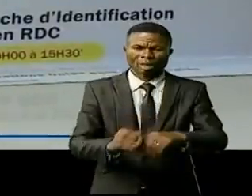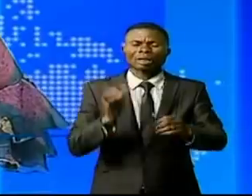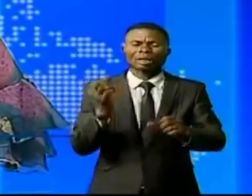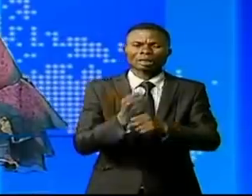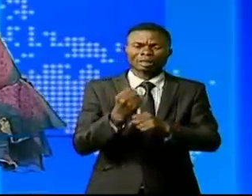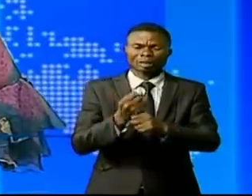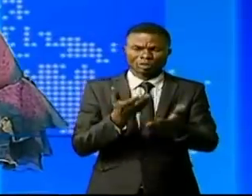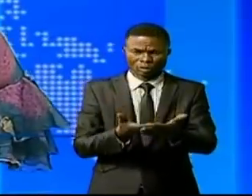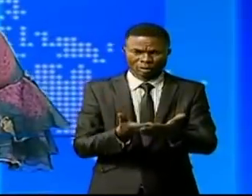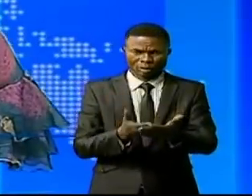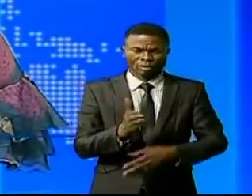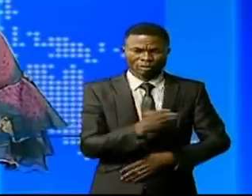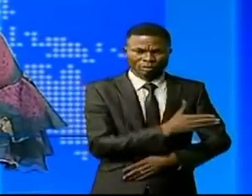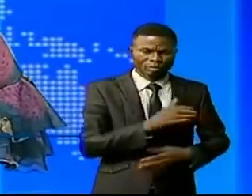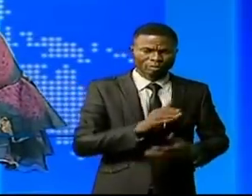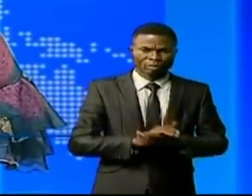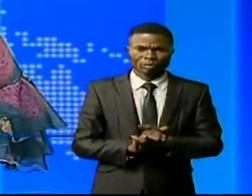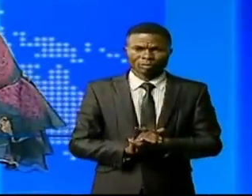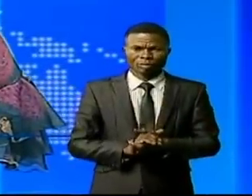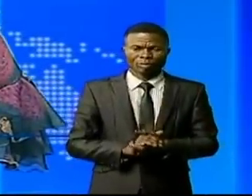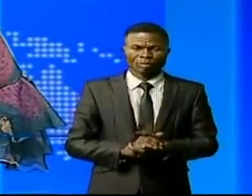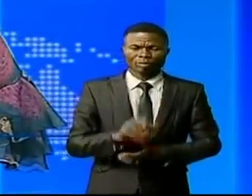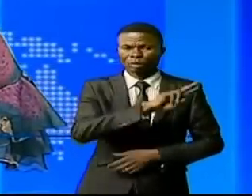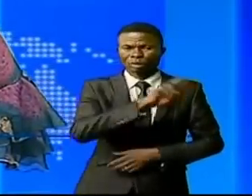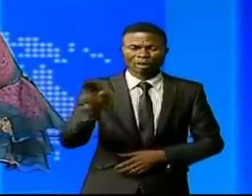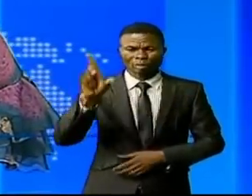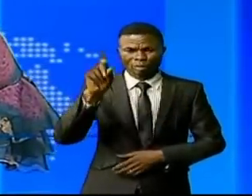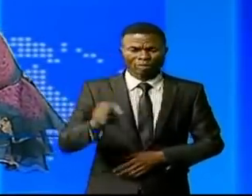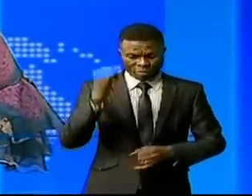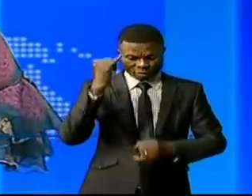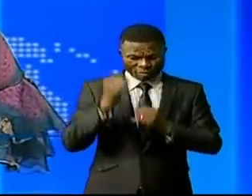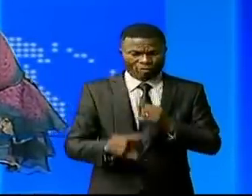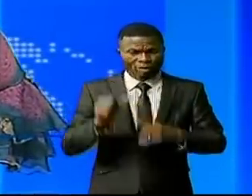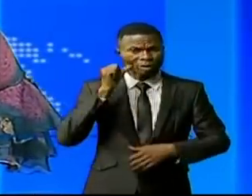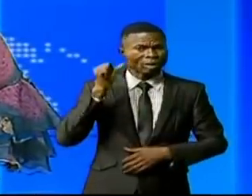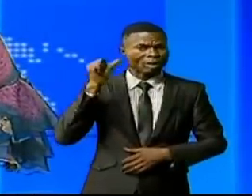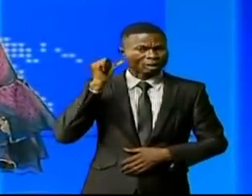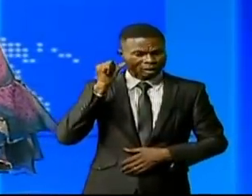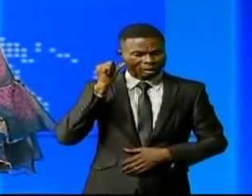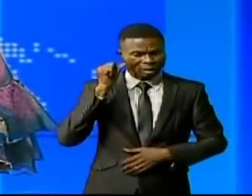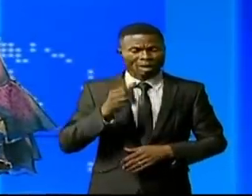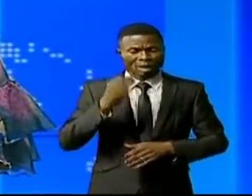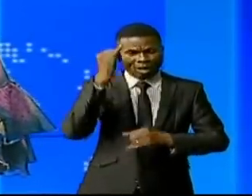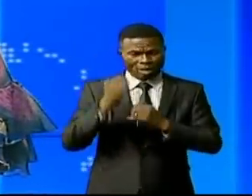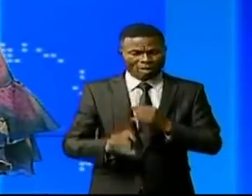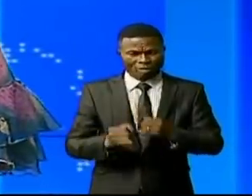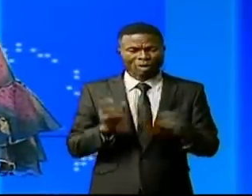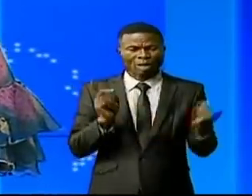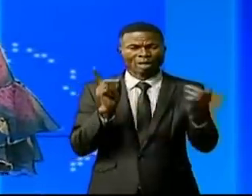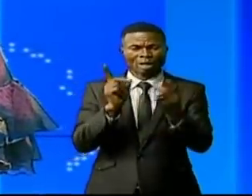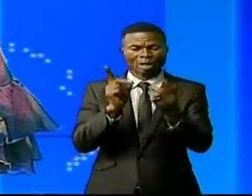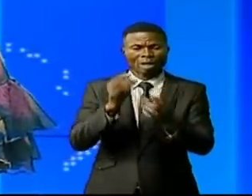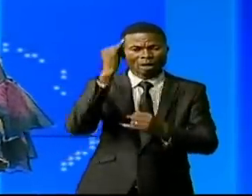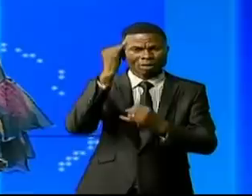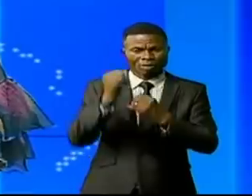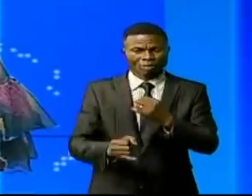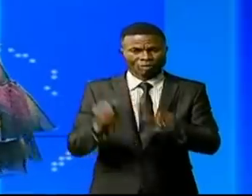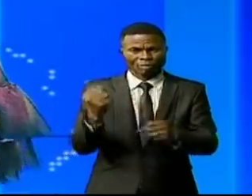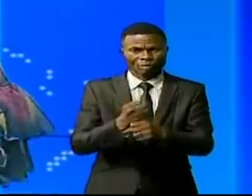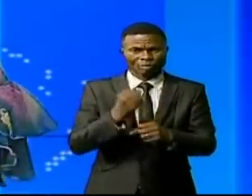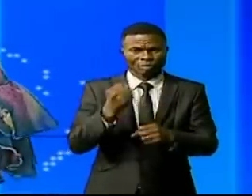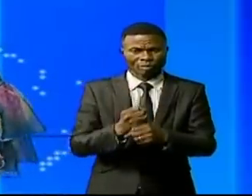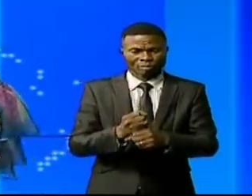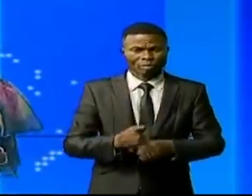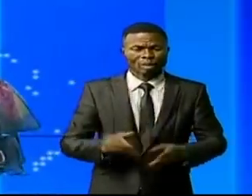assises. Expo Dubaï 2020 a fermé ses portes hier. Cette clôture coïncide avec la fin des travaux de la